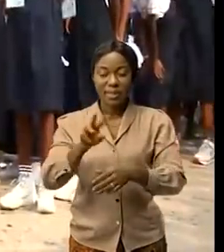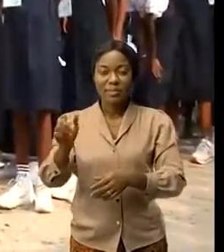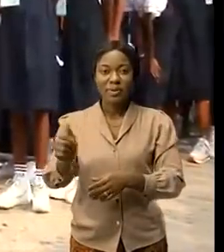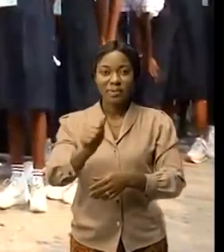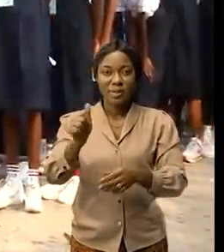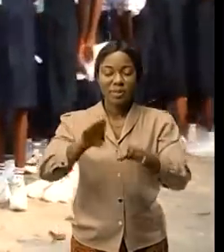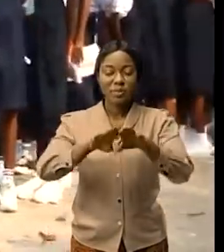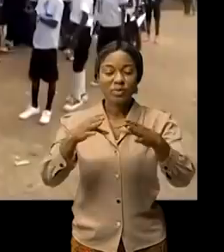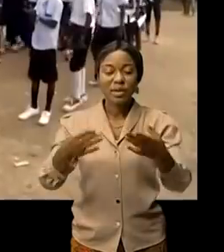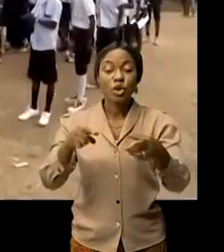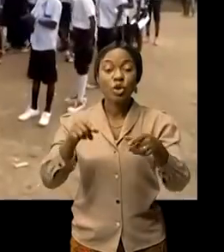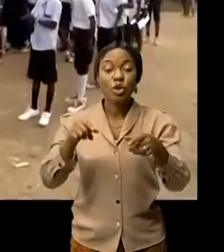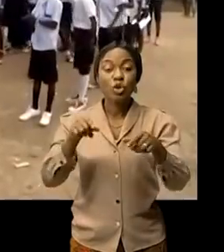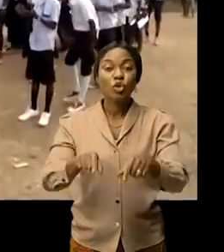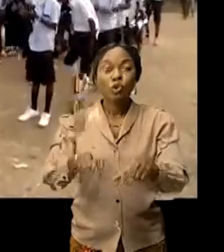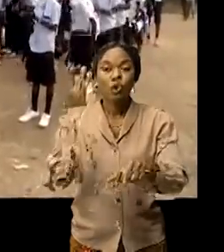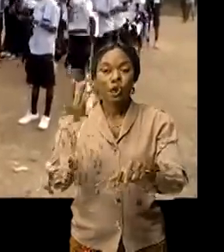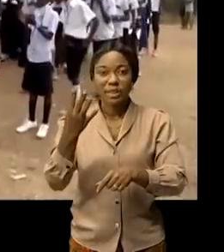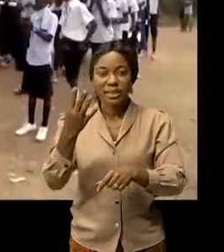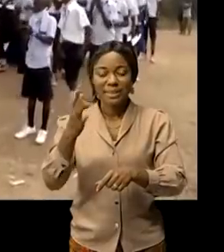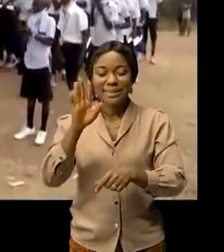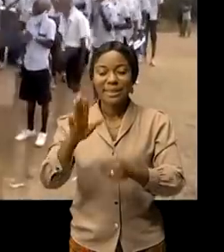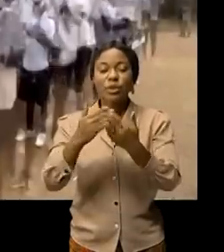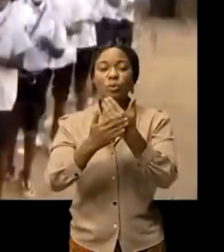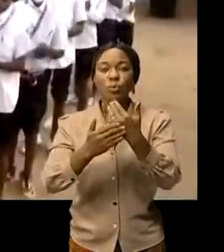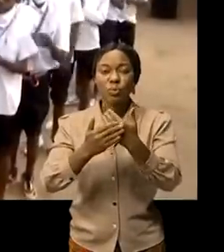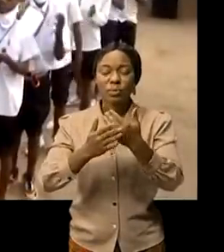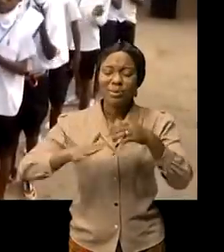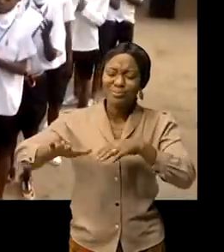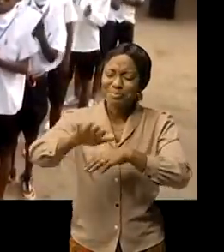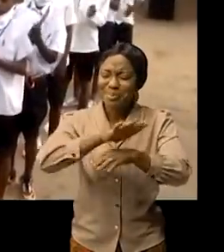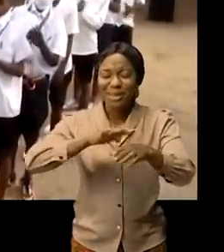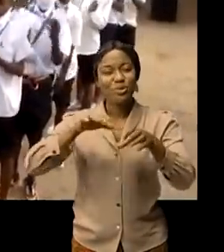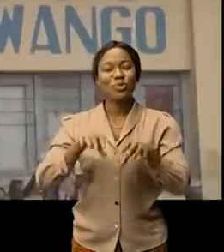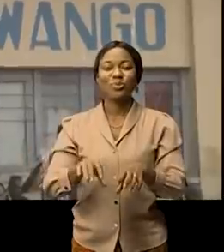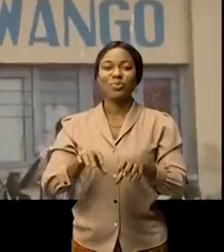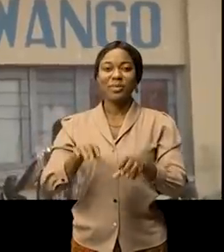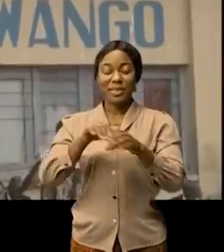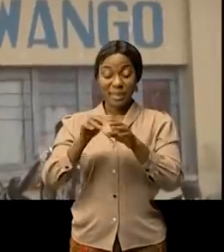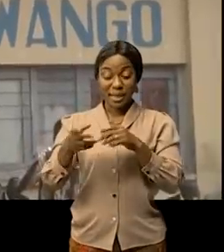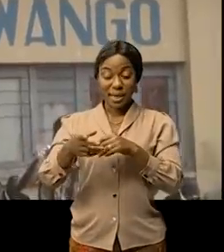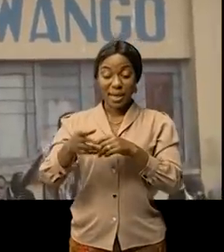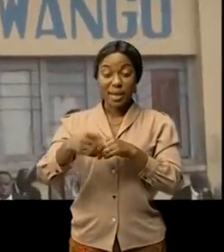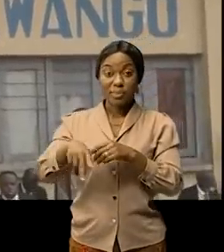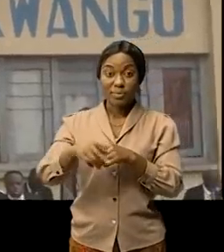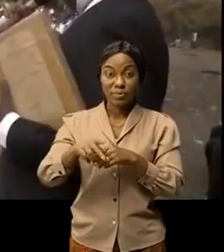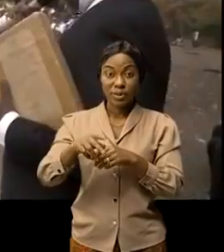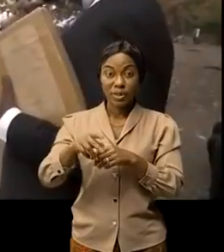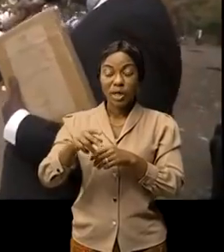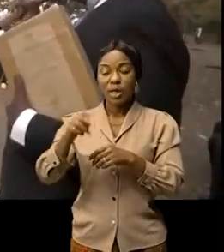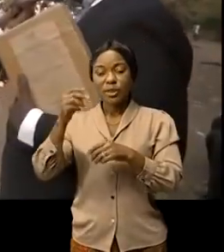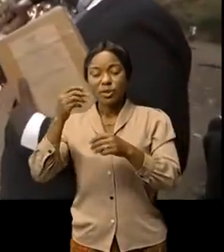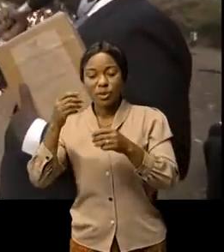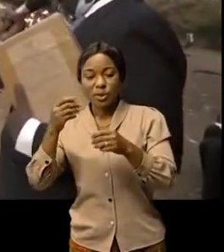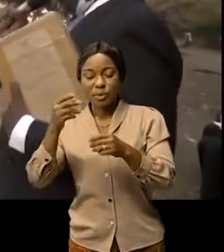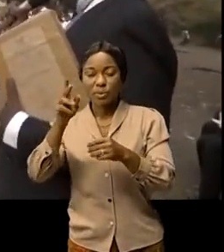lancé ce jeudi 5 août sur toute l'étendue du territoire national dans la province du Congo le gouverneur Jean-Petit Pétine